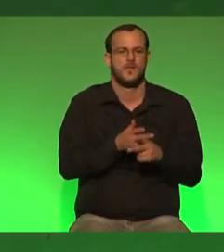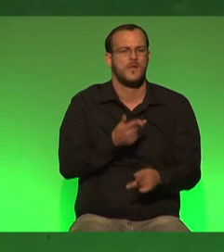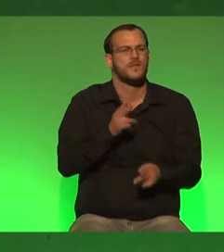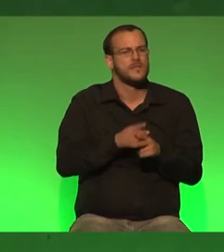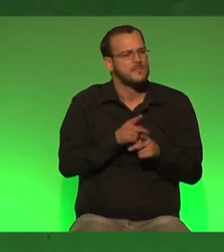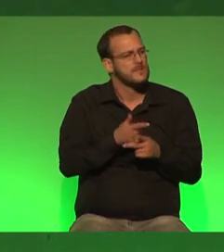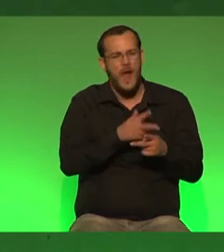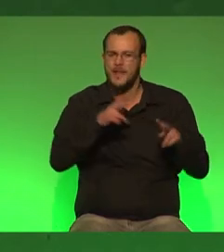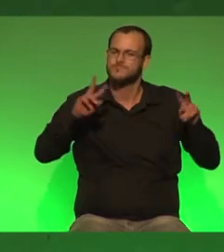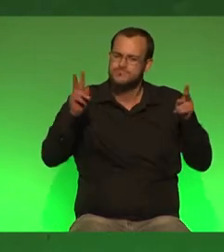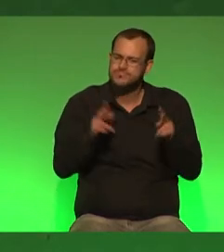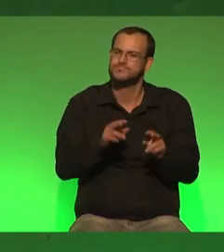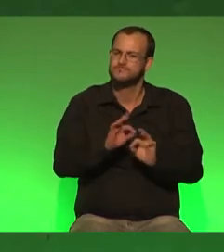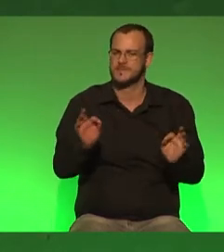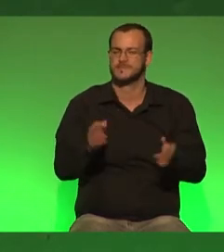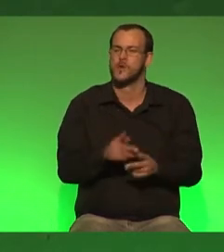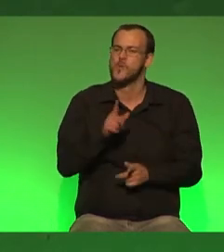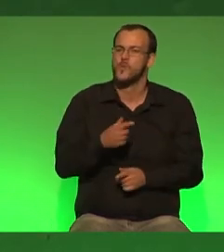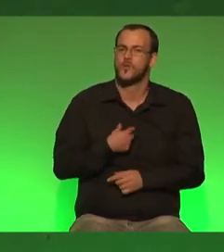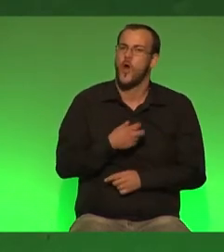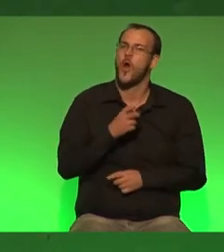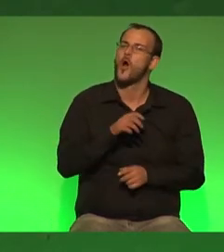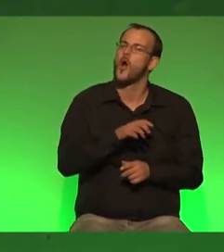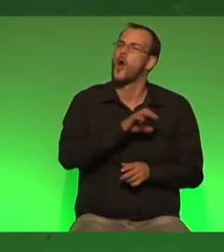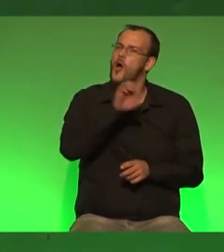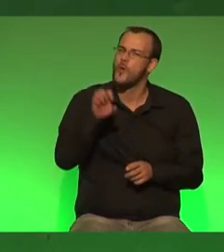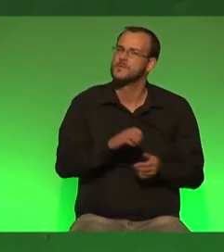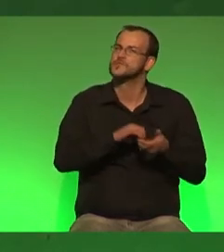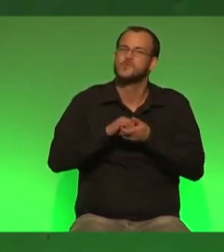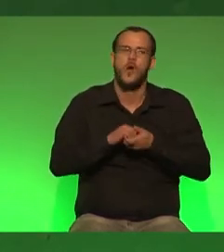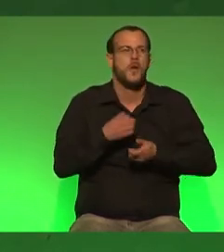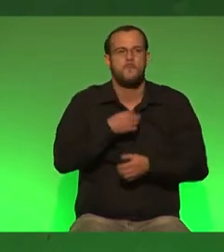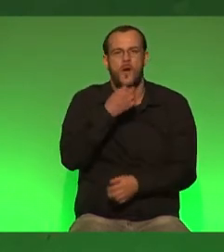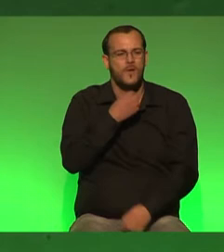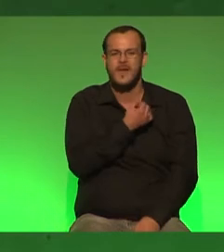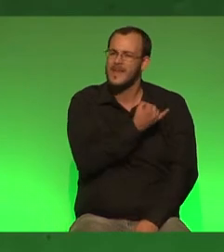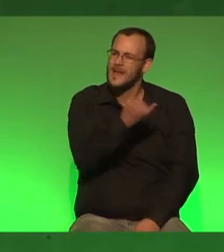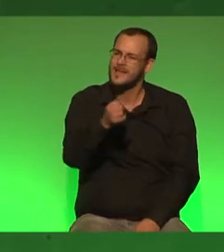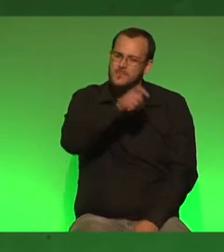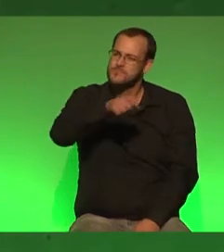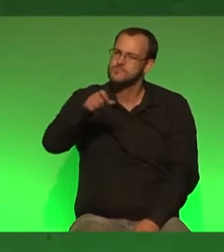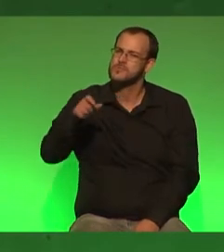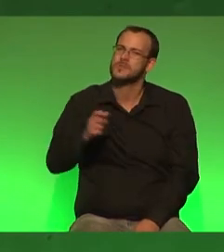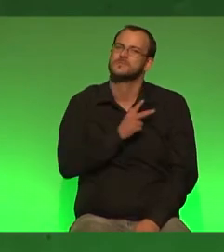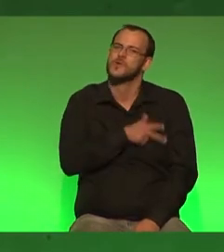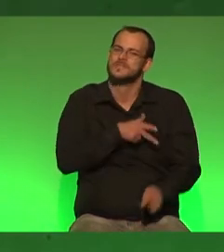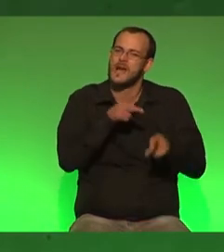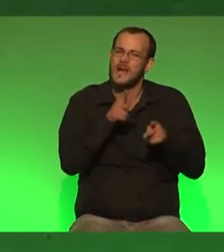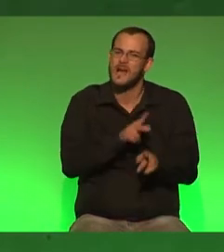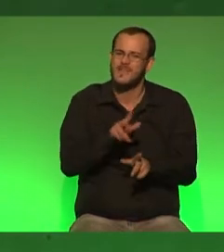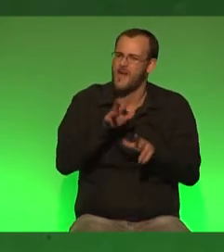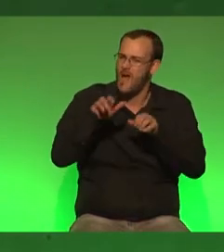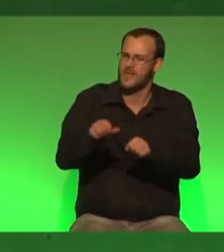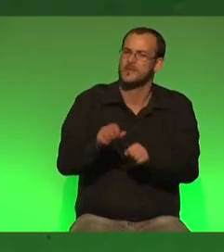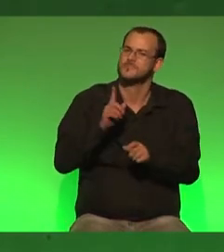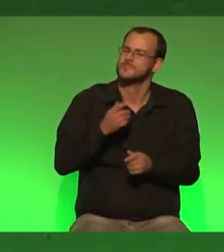endlich ein Ende hat. Und wir brauchen eine Europäische Union, die die sozialen Rechte eines jeden Bürgers und einer jeden Bürgerin nicht angreift,